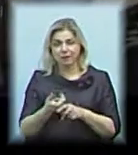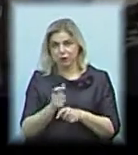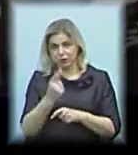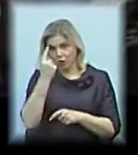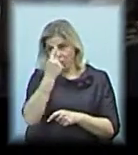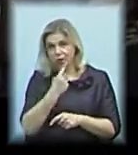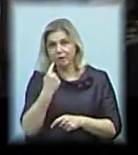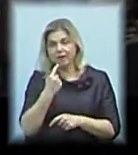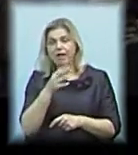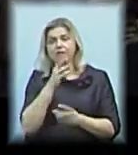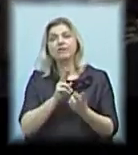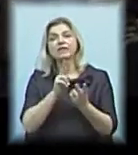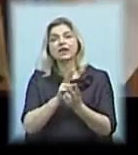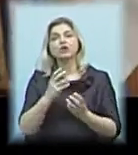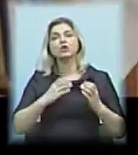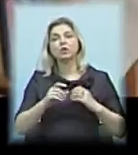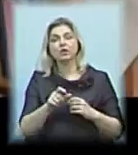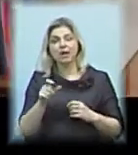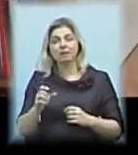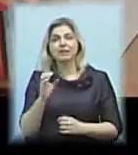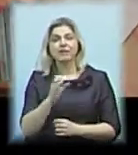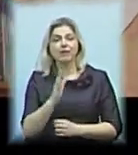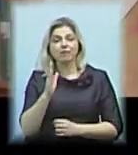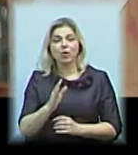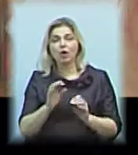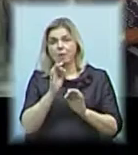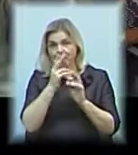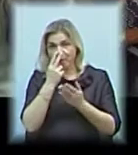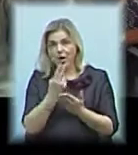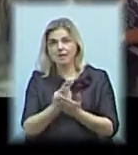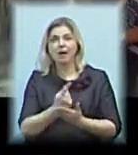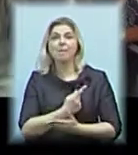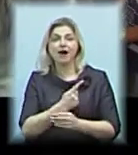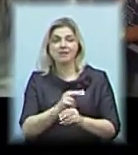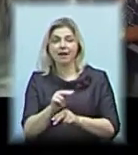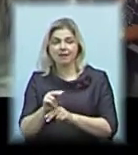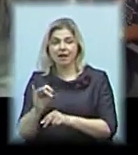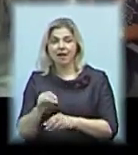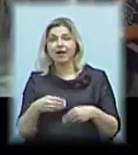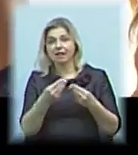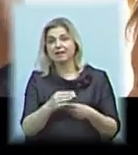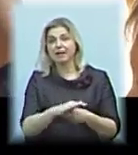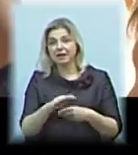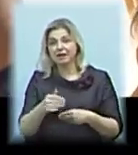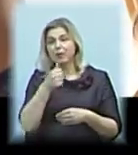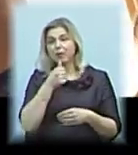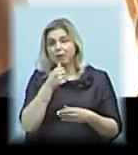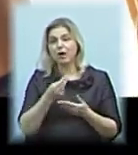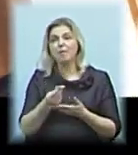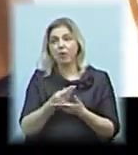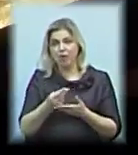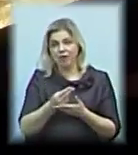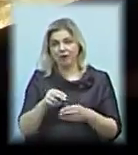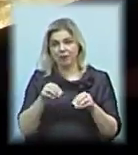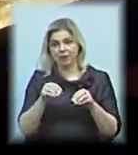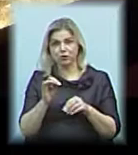Під час зустрічі з студентами політеху Світлана Воронцова показала короткий майстер-клас і дала можливість юнакам та дівчатам спробувати малювати піском.